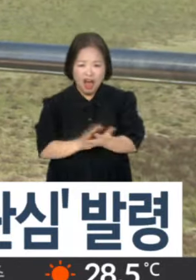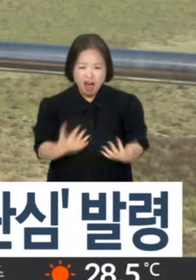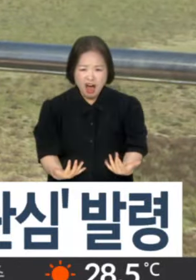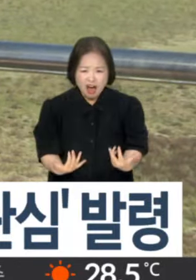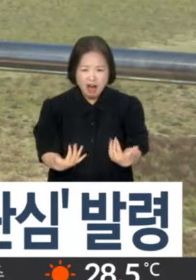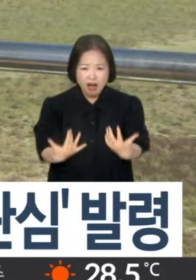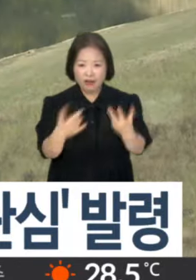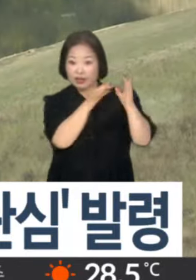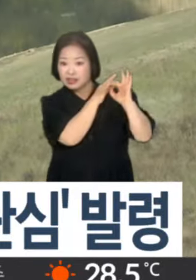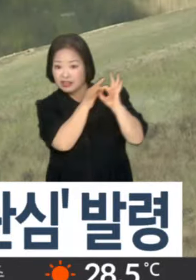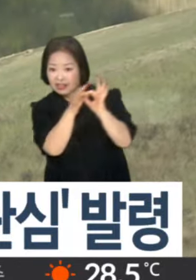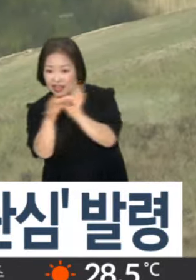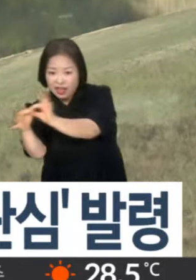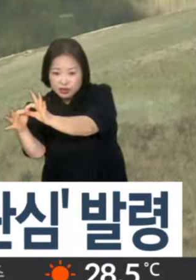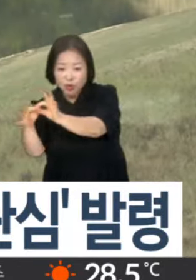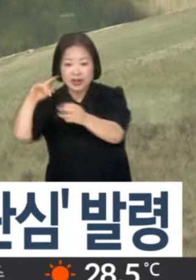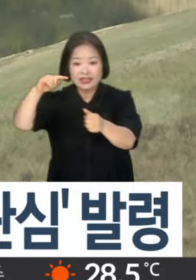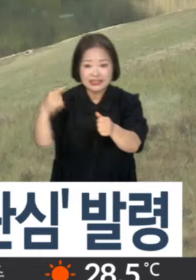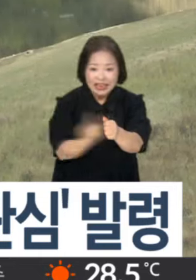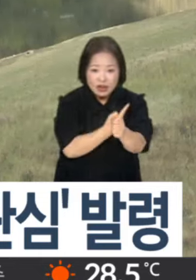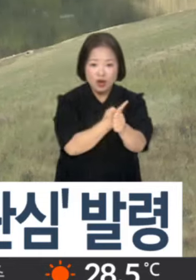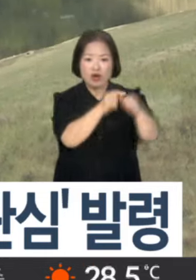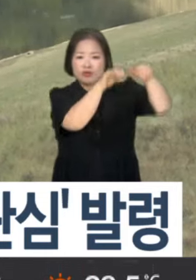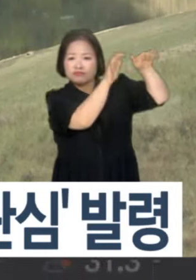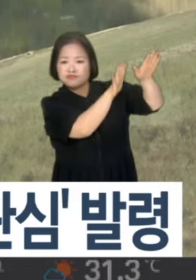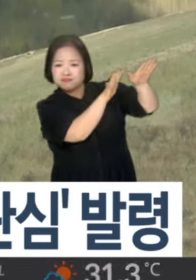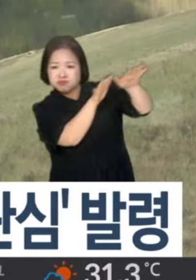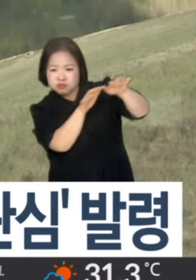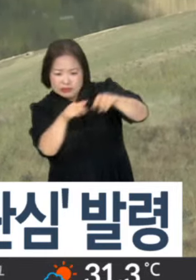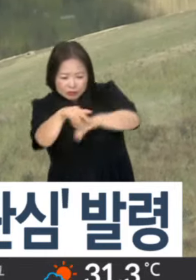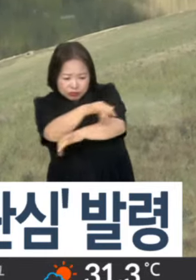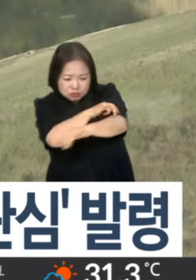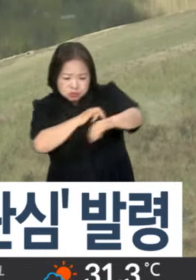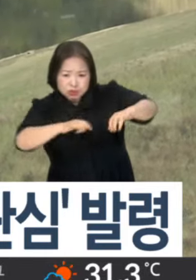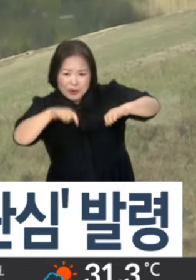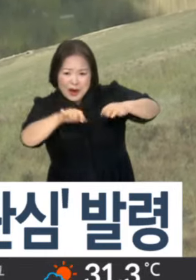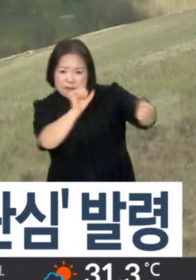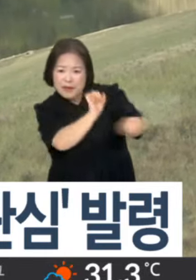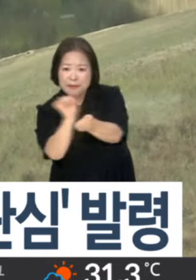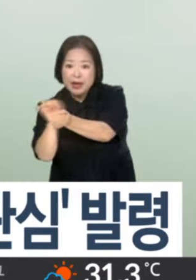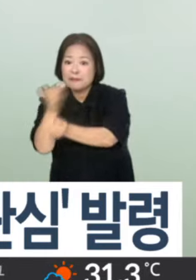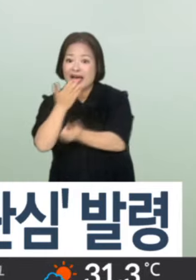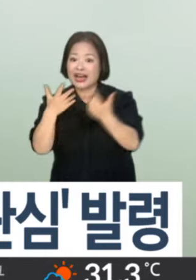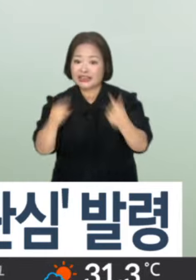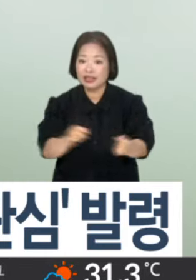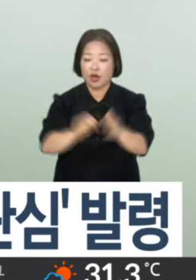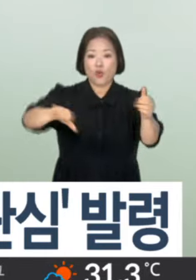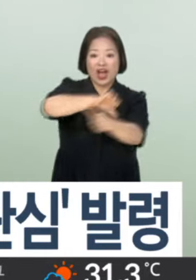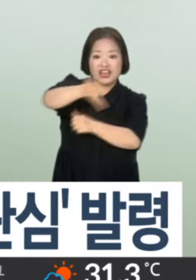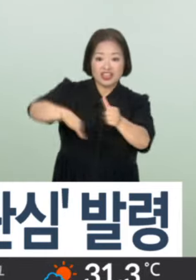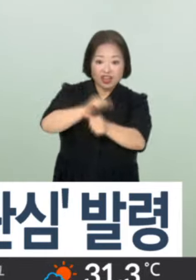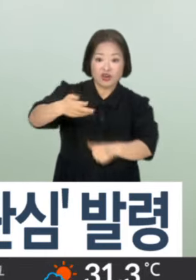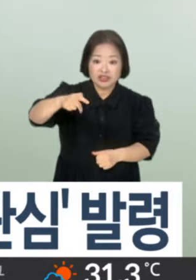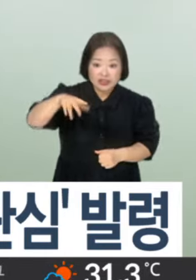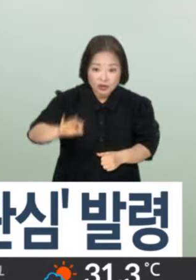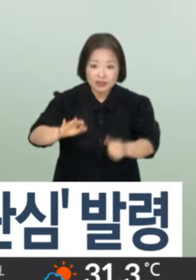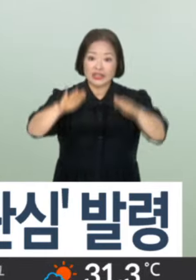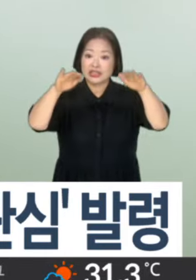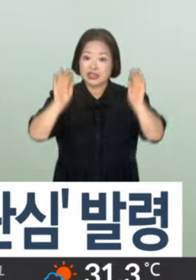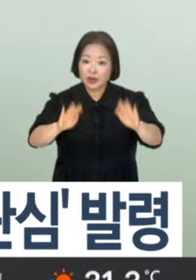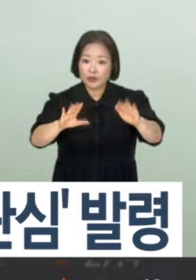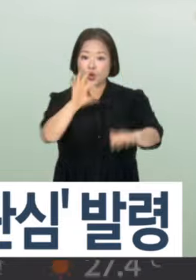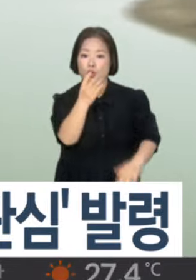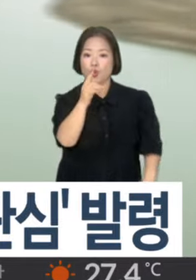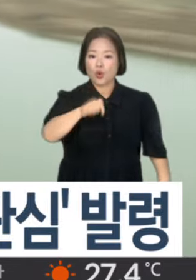데다 일조량이 증가해 조류 성장이 활발해졌기 때문인 것으로 분석됐습니다. 환경청은 조류 확산을 억제하기 위해